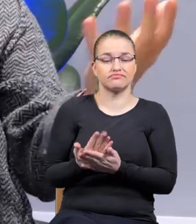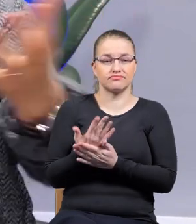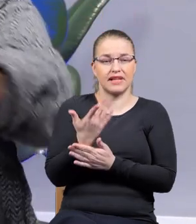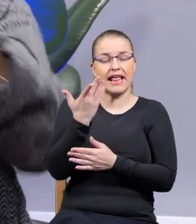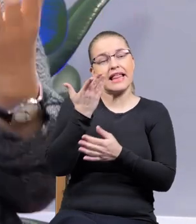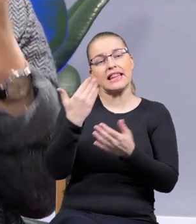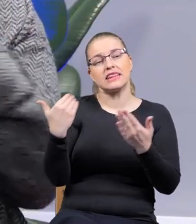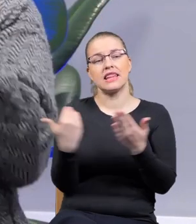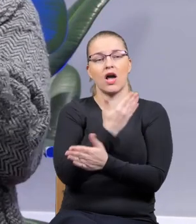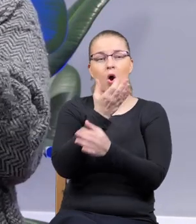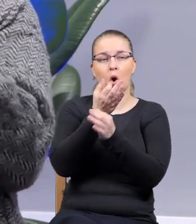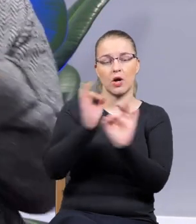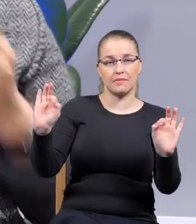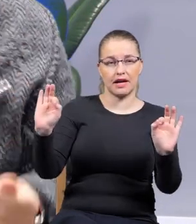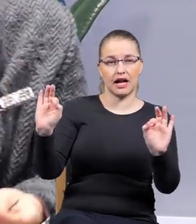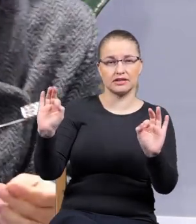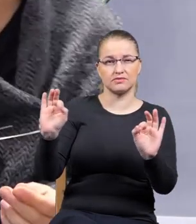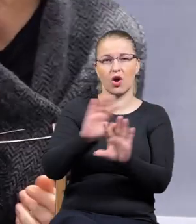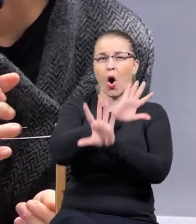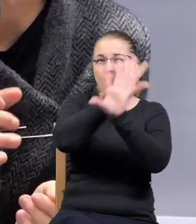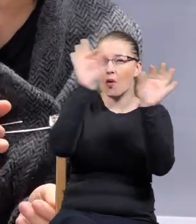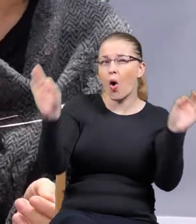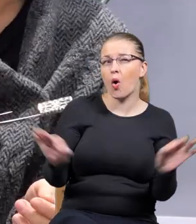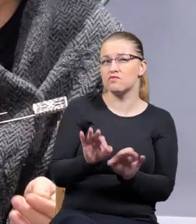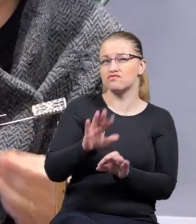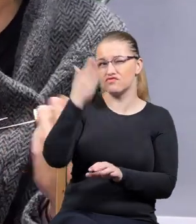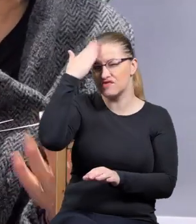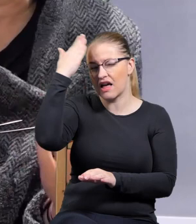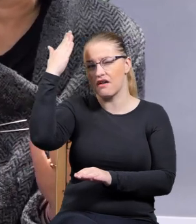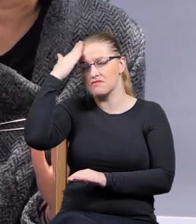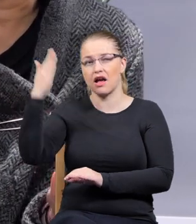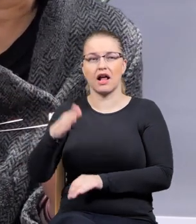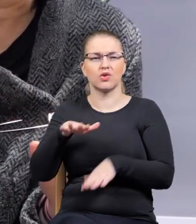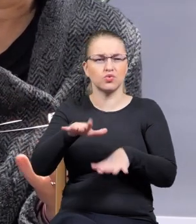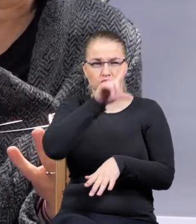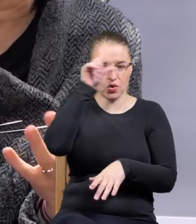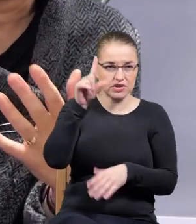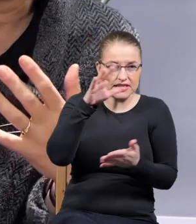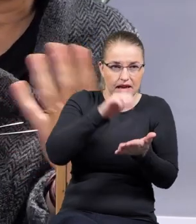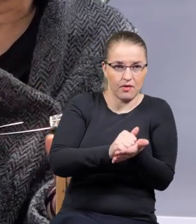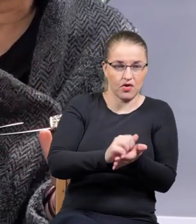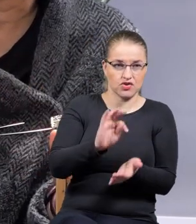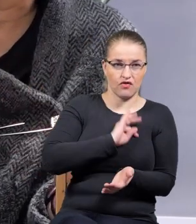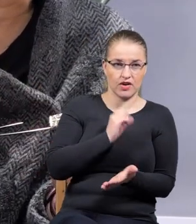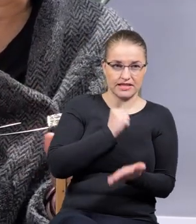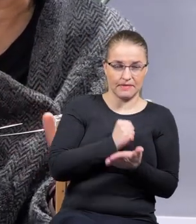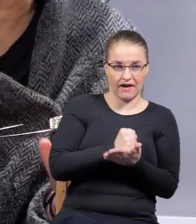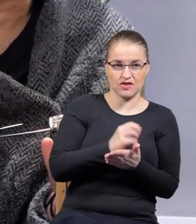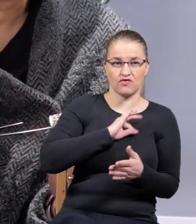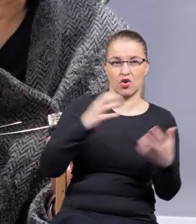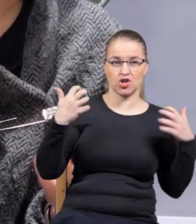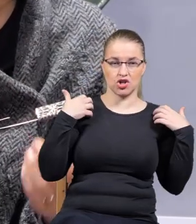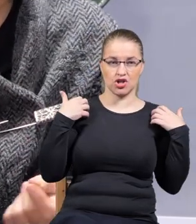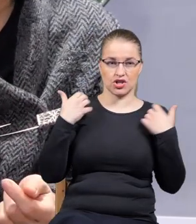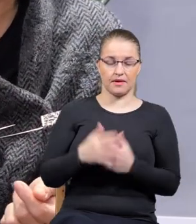taka totalna, powszechna ideologia, ale mnóstwo ludzi się wtedy zajmowało jakby swoimi własnymi życiami.